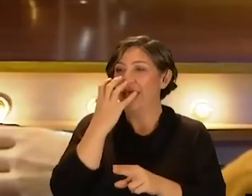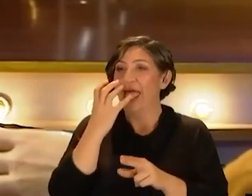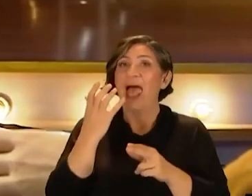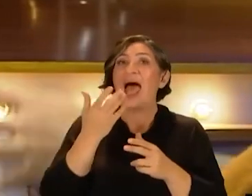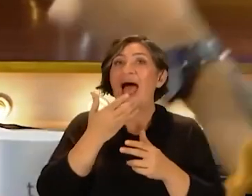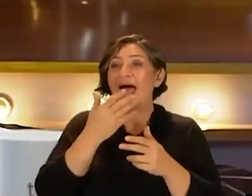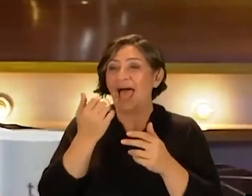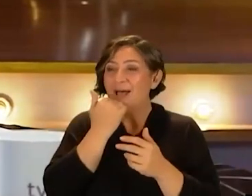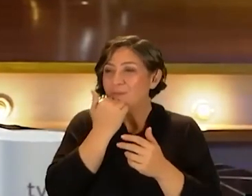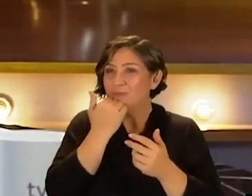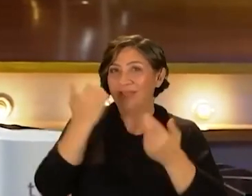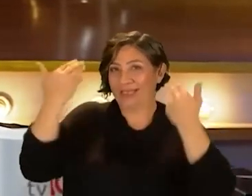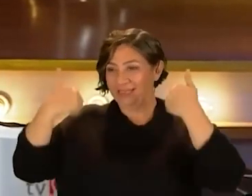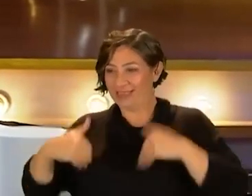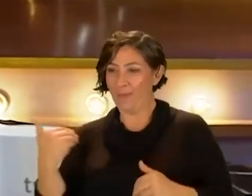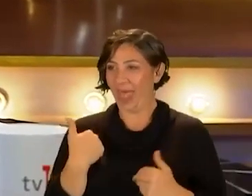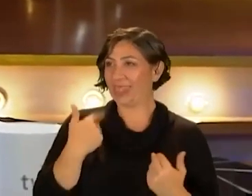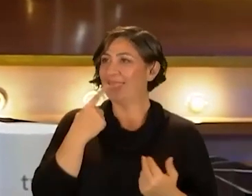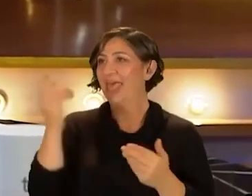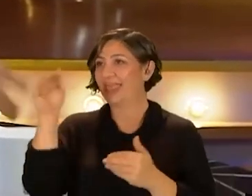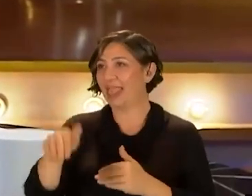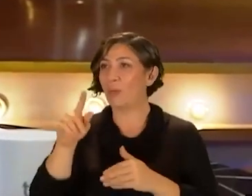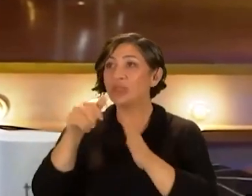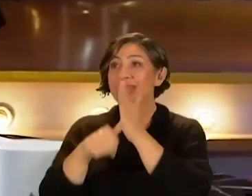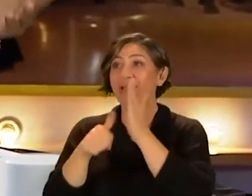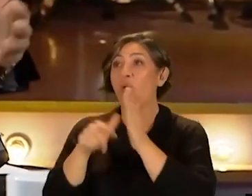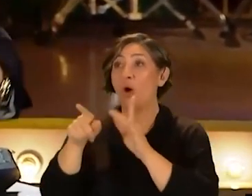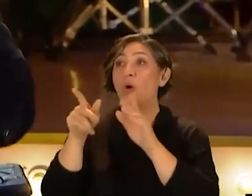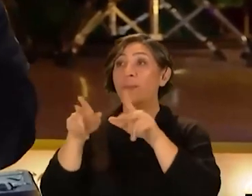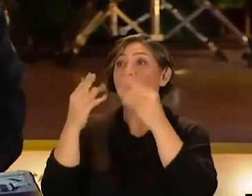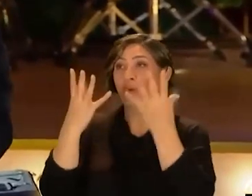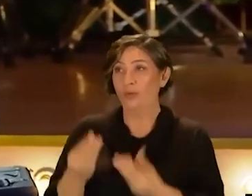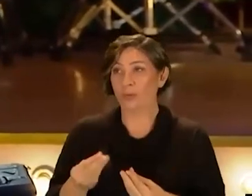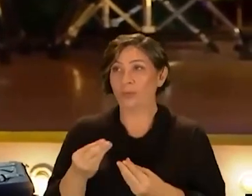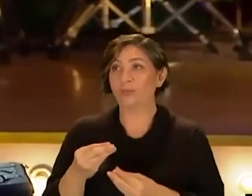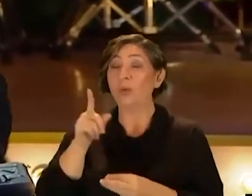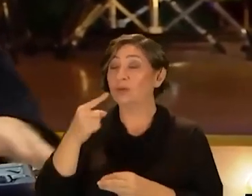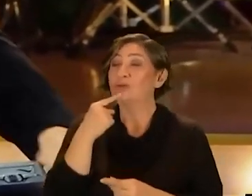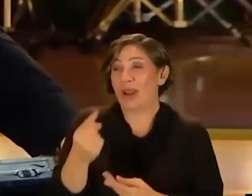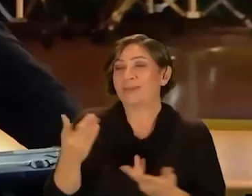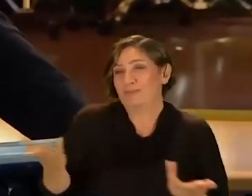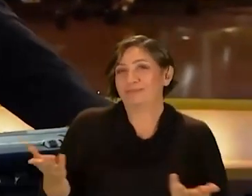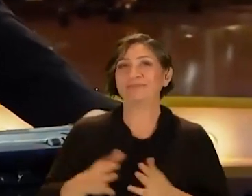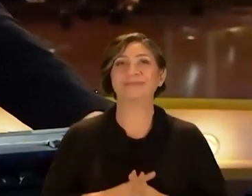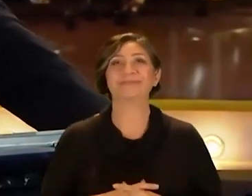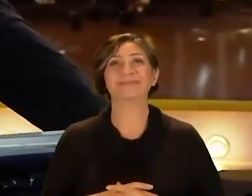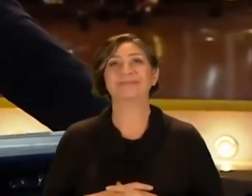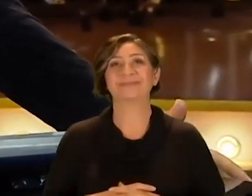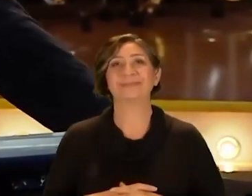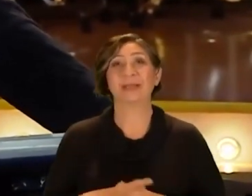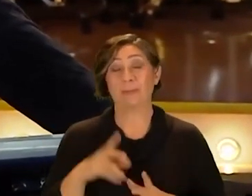beklenen erotik yıldızı benim diye geldim O tarihte Ve öyle de oldum Yani Ve bunu söyledim de Evet